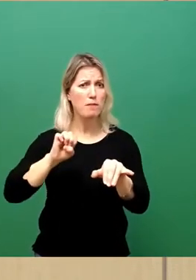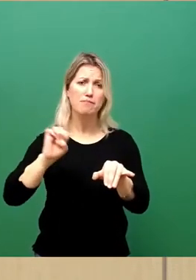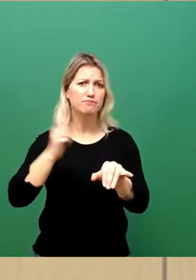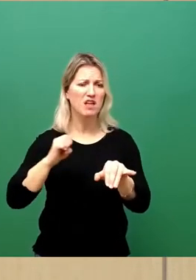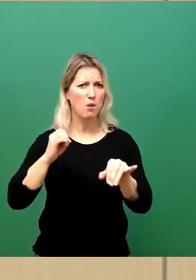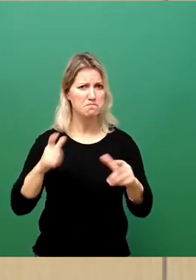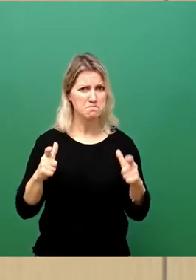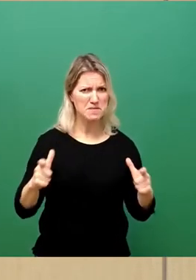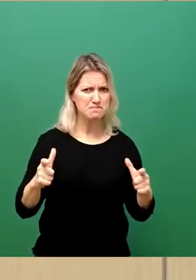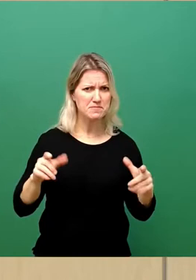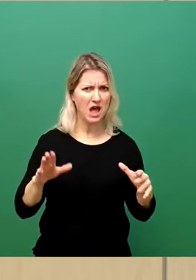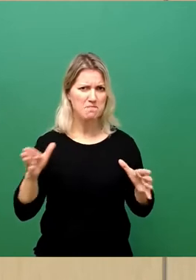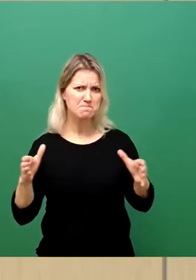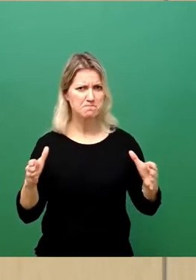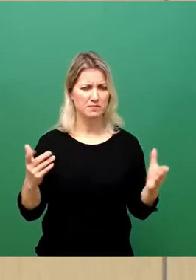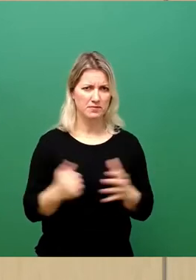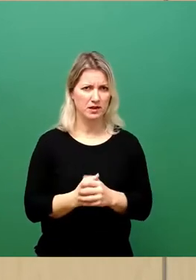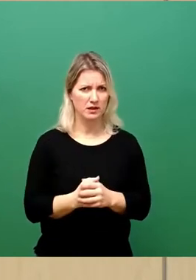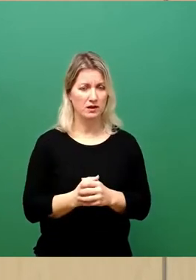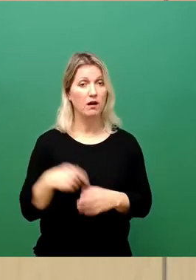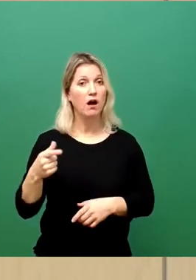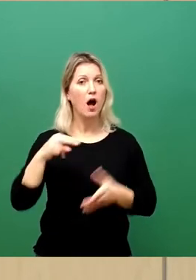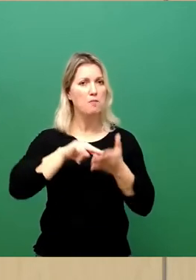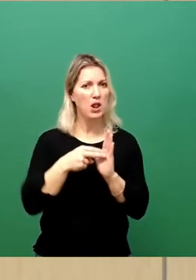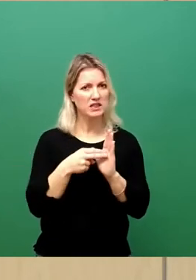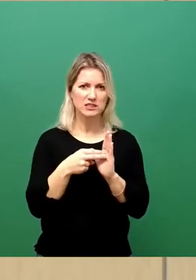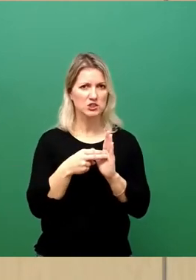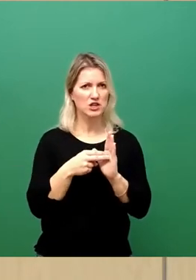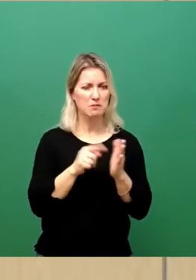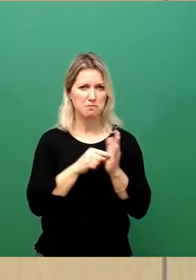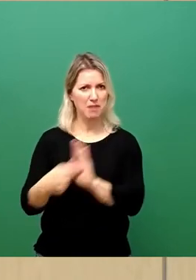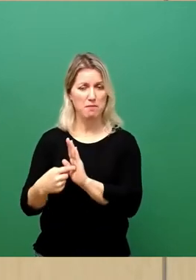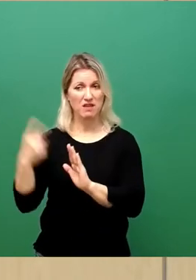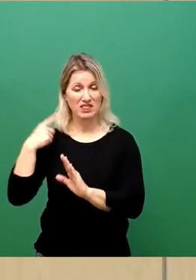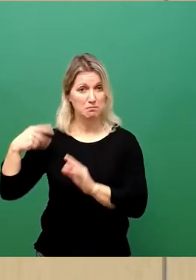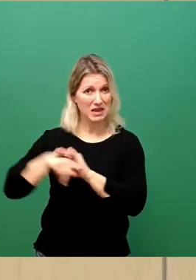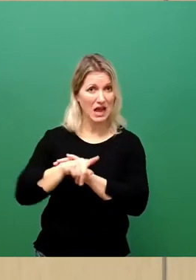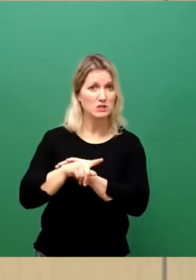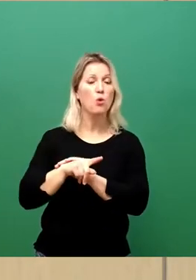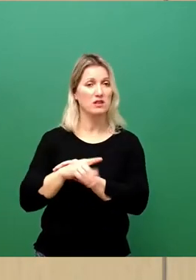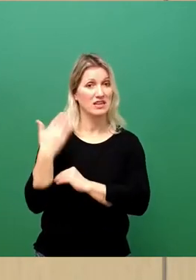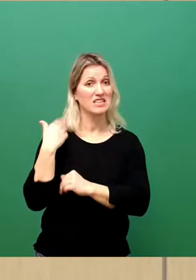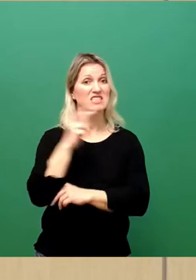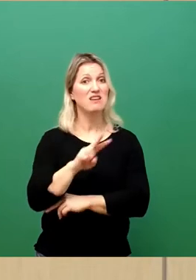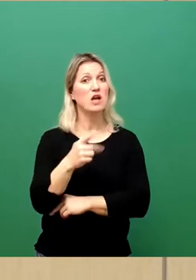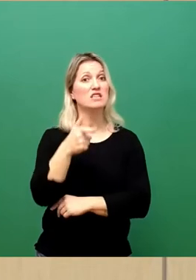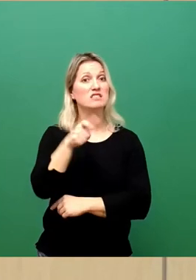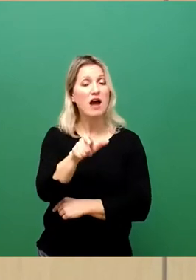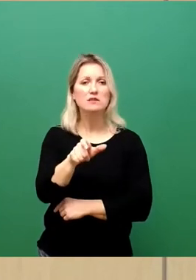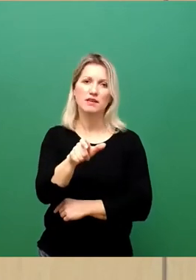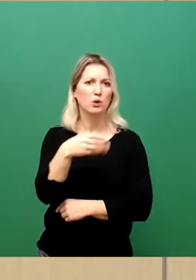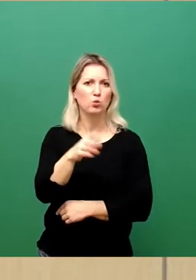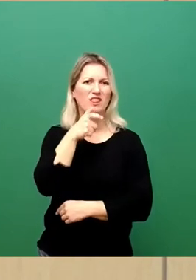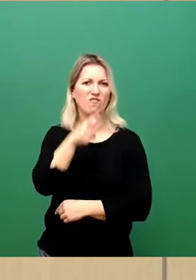Politische, in Anführungszeichen, Antworten auf Migration wurden in 2021 zu Recht zum Unwort des Jahres. Denn illegale